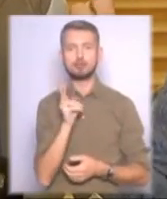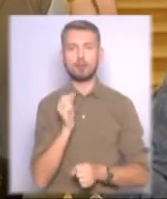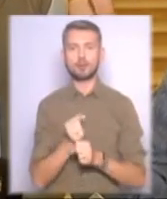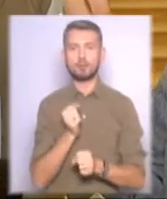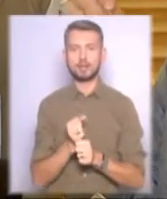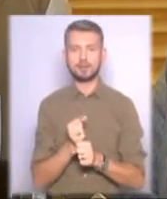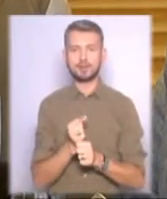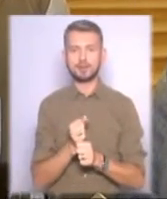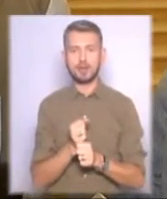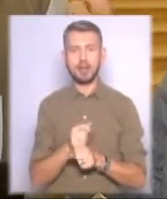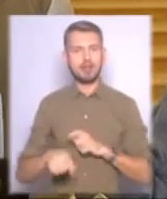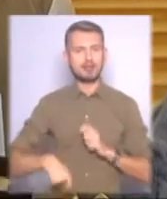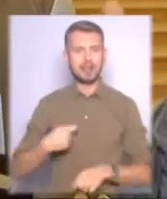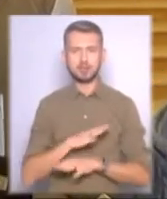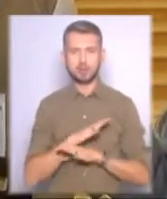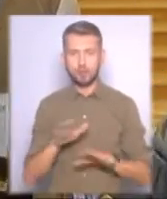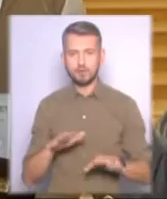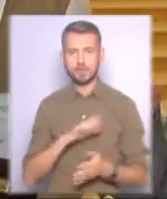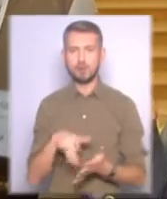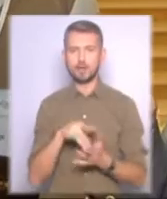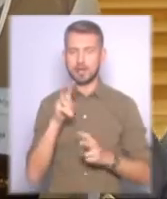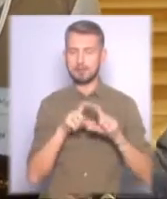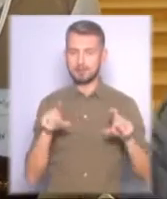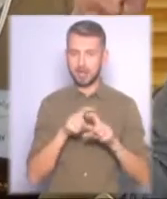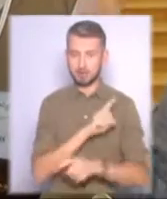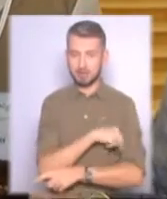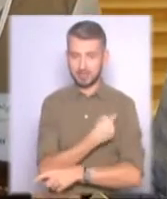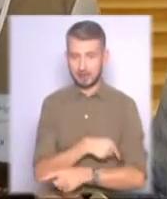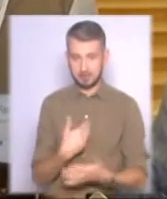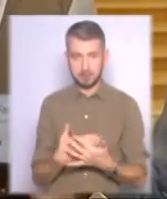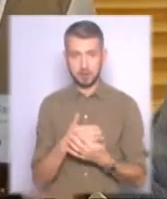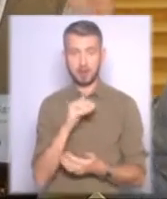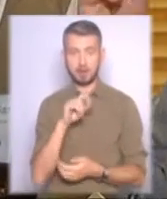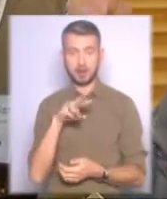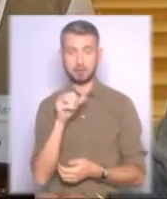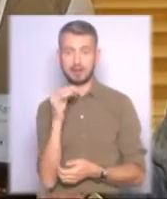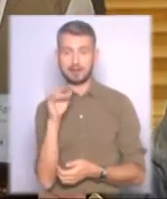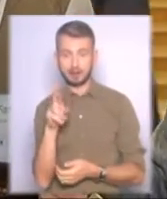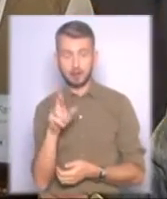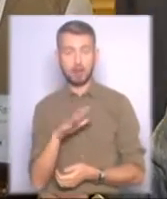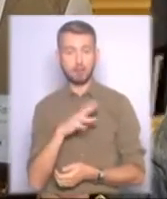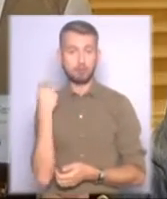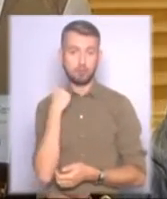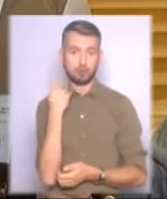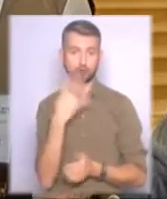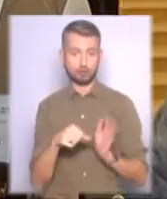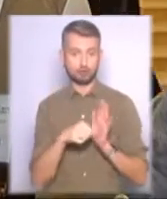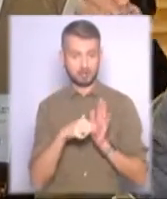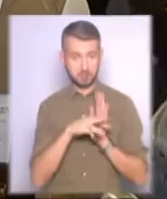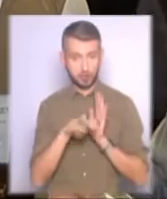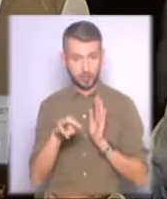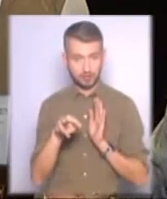незбитковими комунальні підприємства в медицині. Приклад фармації. 46 мільйонів боргу прийняли компанію